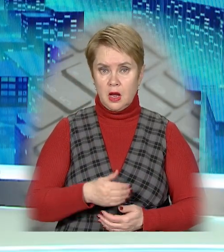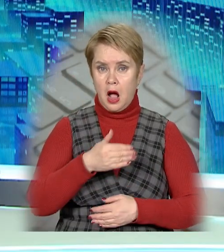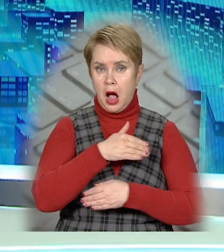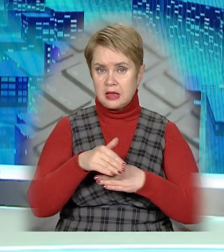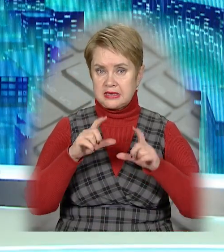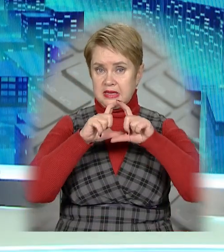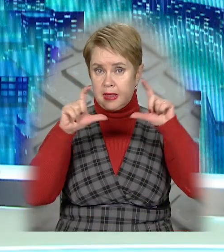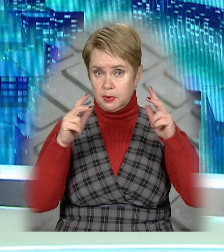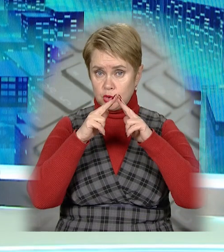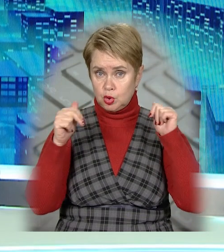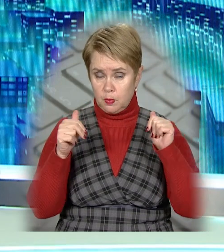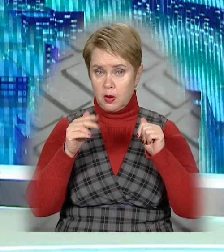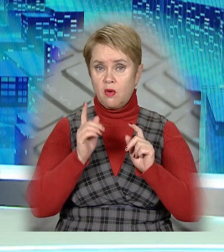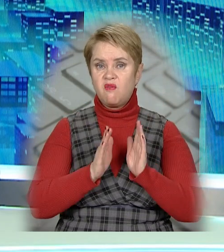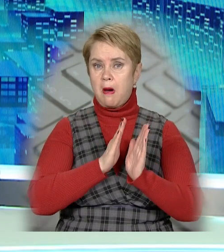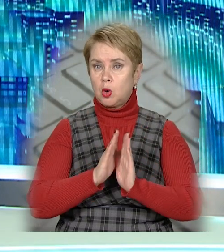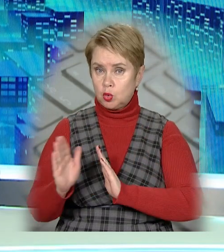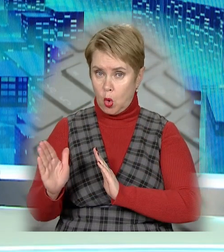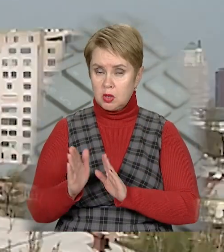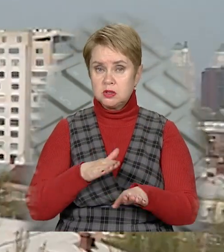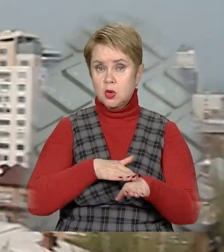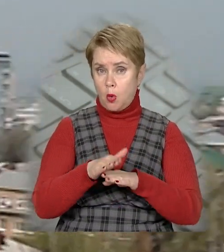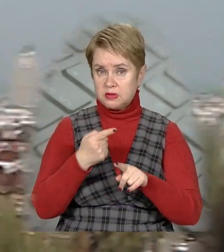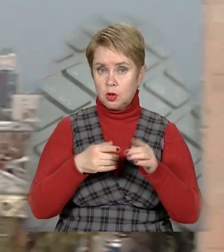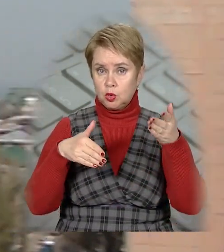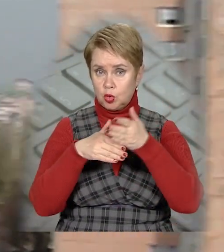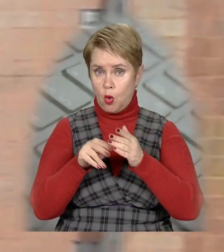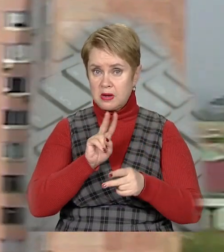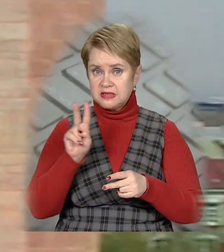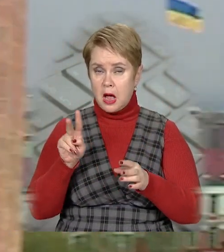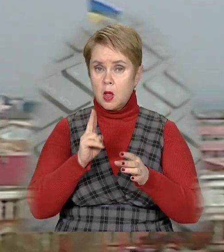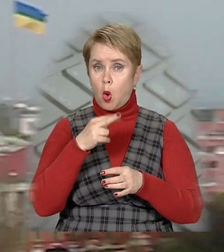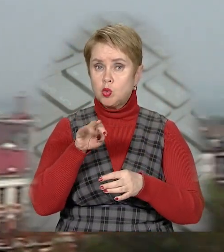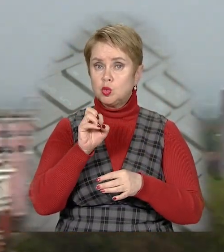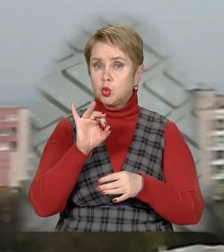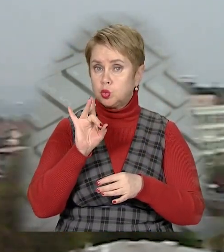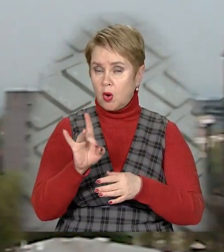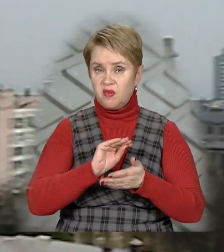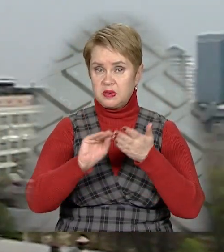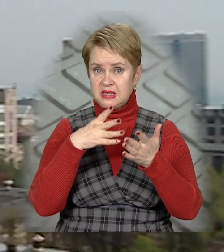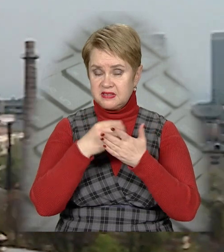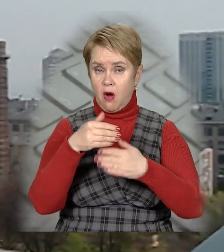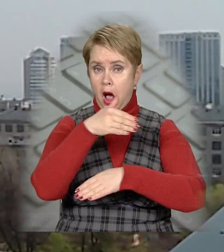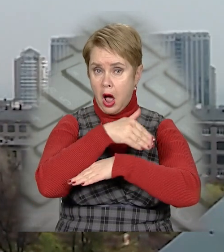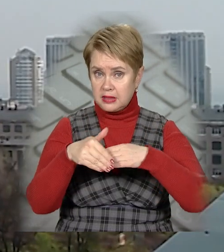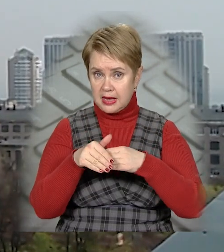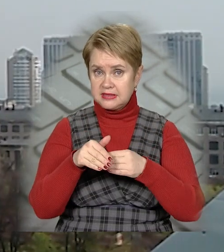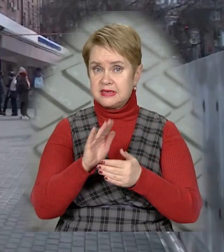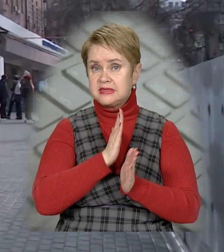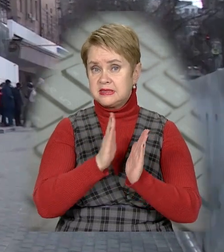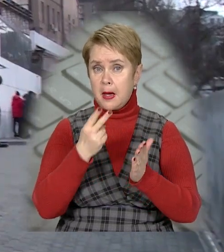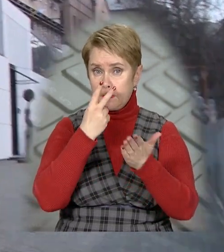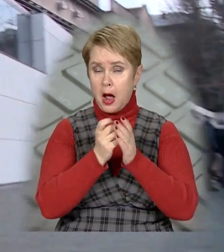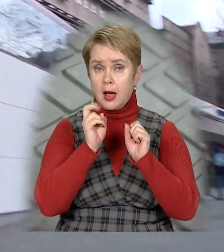Адресні таблички у Дніпрі остаточно впорядковують. Зробити це допоможе сайт-конструктор. Туди треба вписати свою адресу, а система